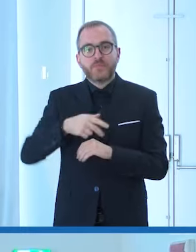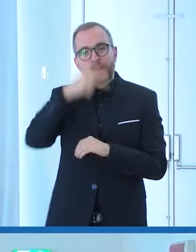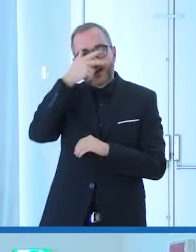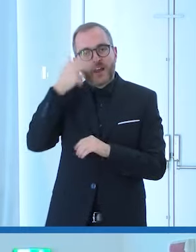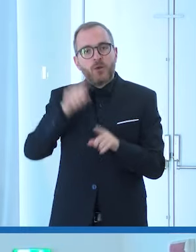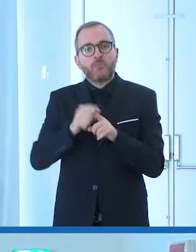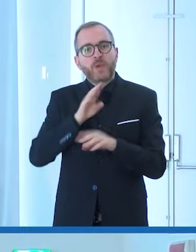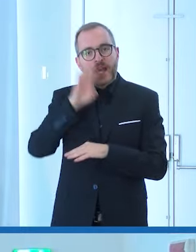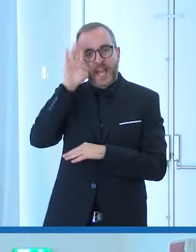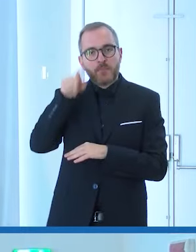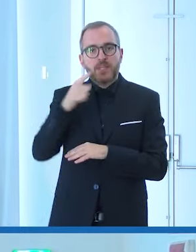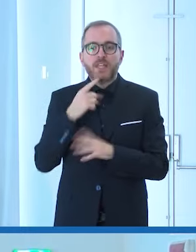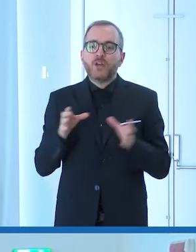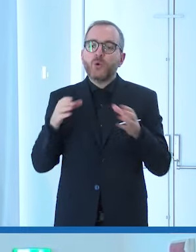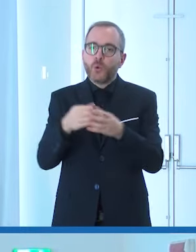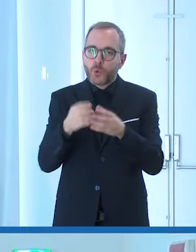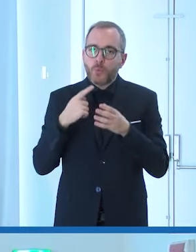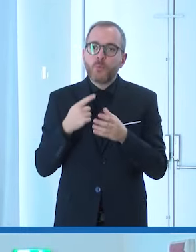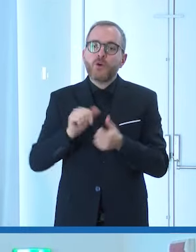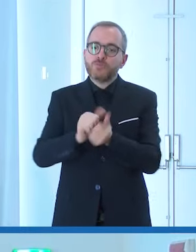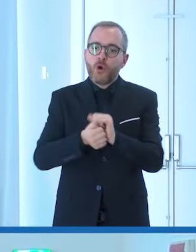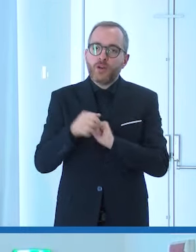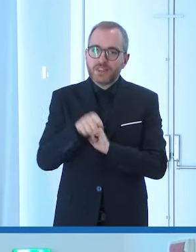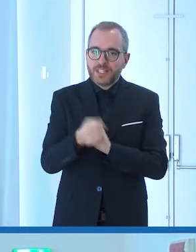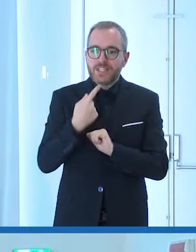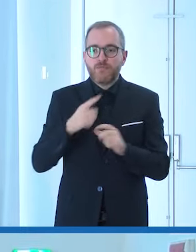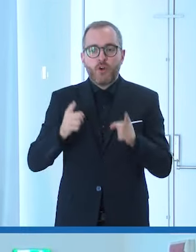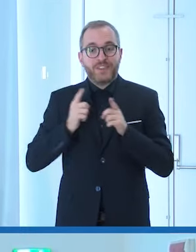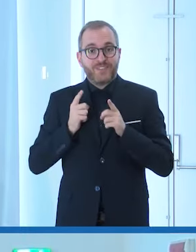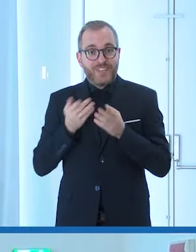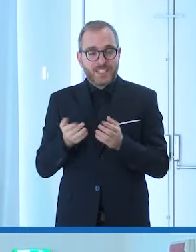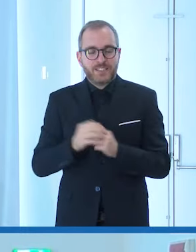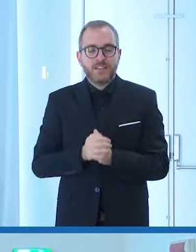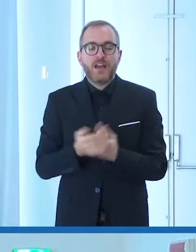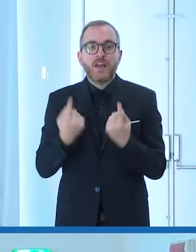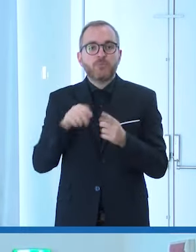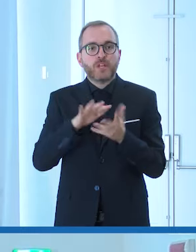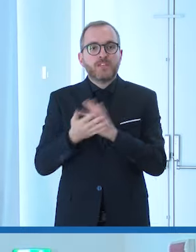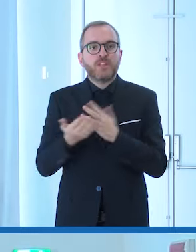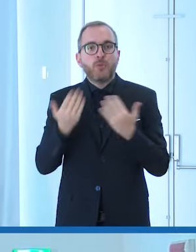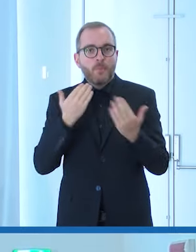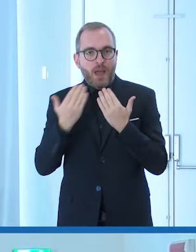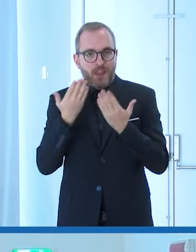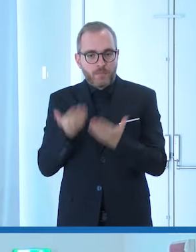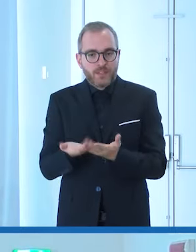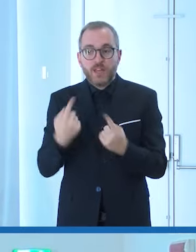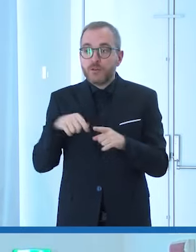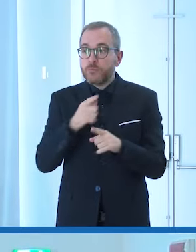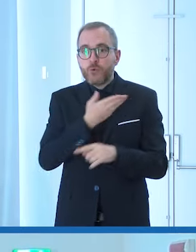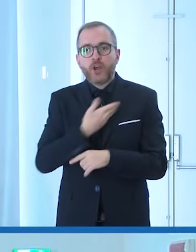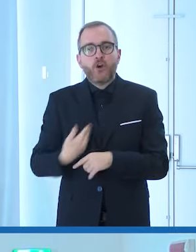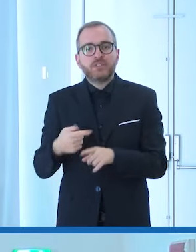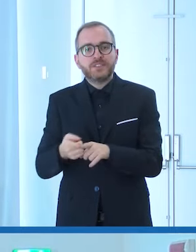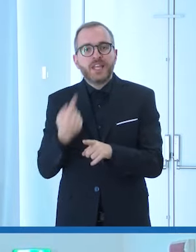gruppo sportivo paralimpico della difesa è stato anche parlamentare e consigliere del ministro della